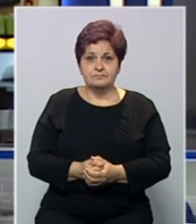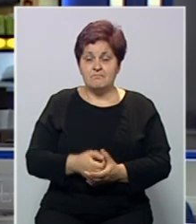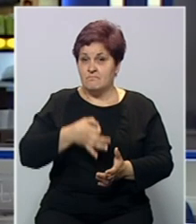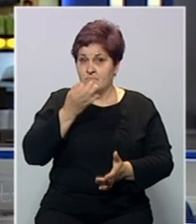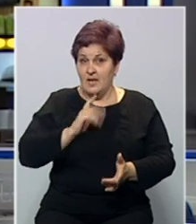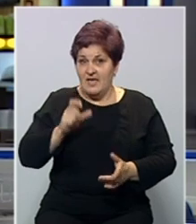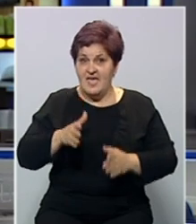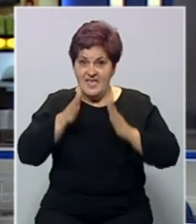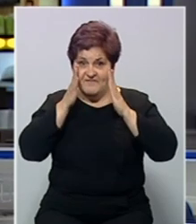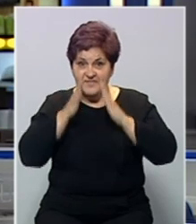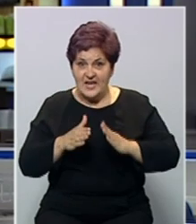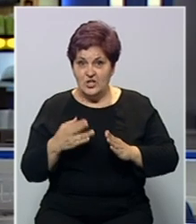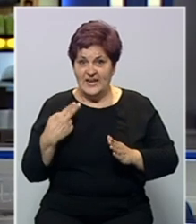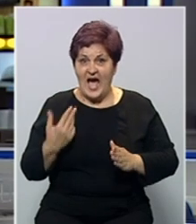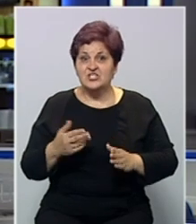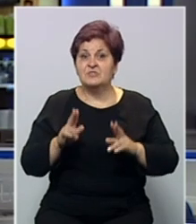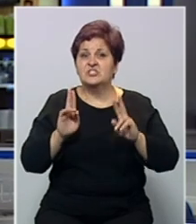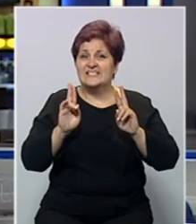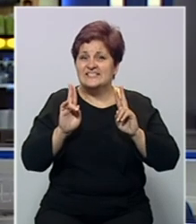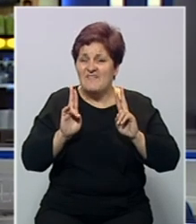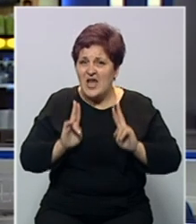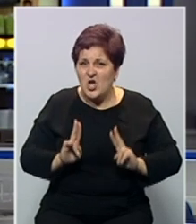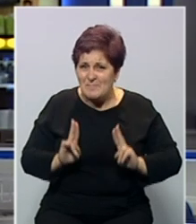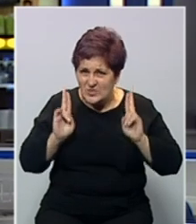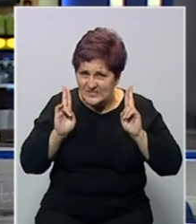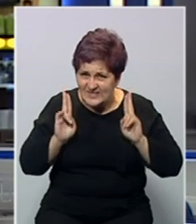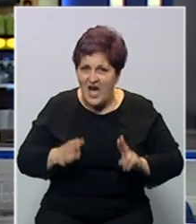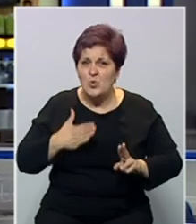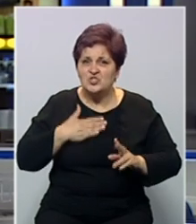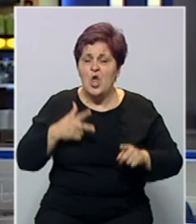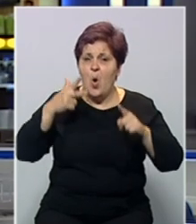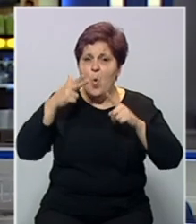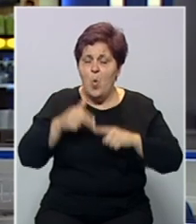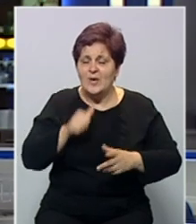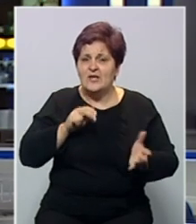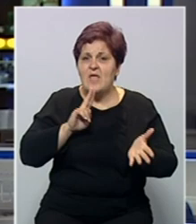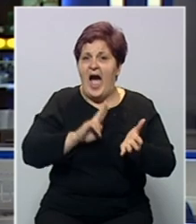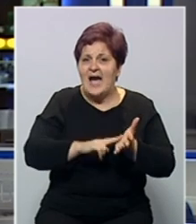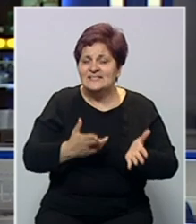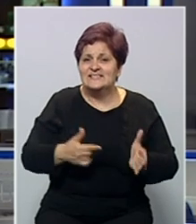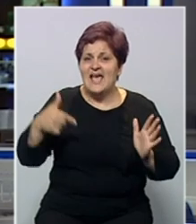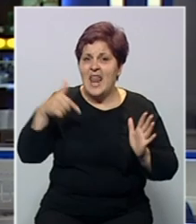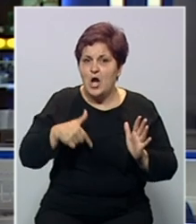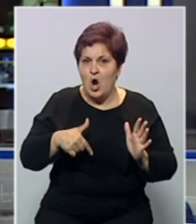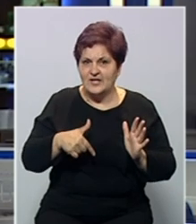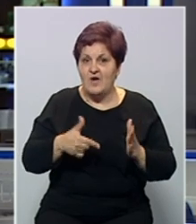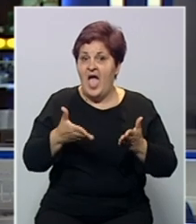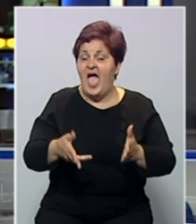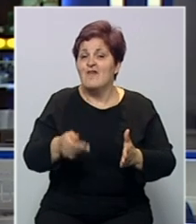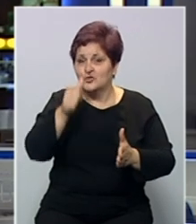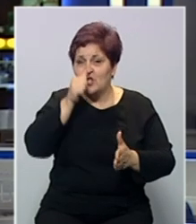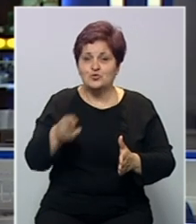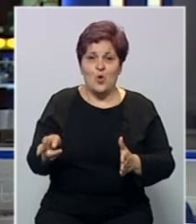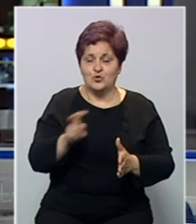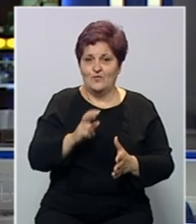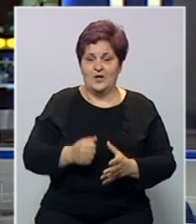Pitali smo građane, vjeruju li da nadležni zaista imaju stvarnu namjeru ukinuti akcize na gorivo? Evo odgovor.